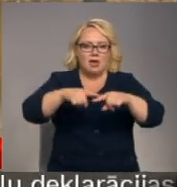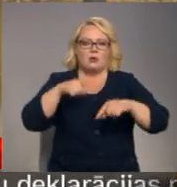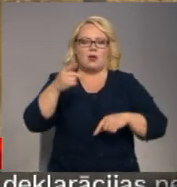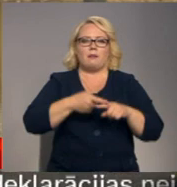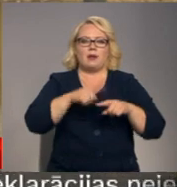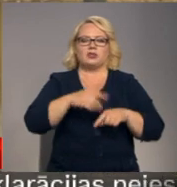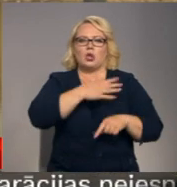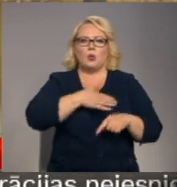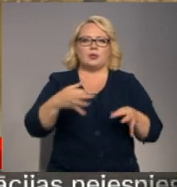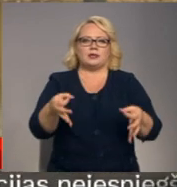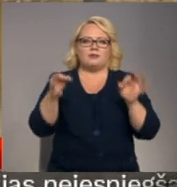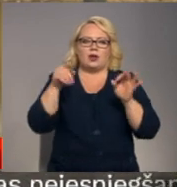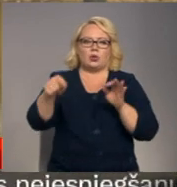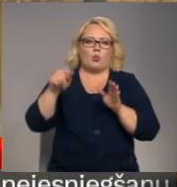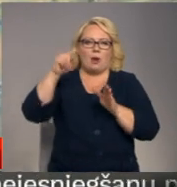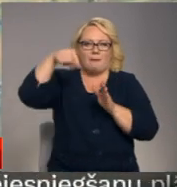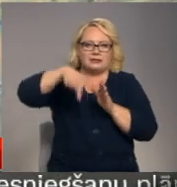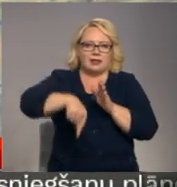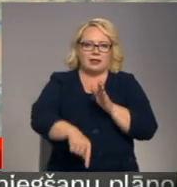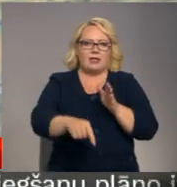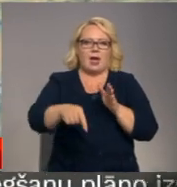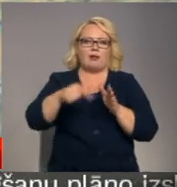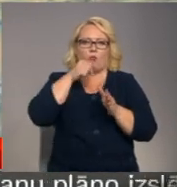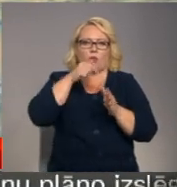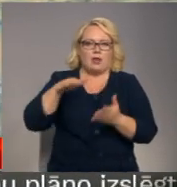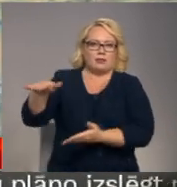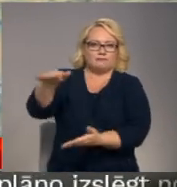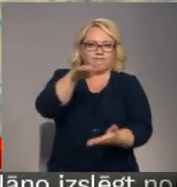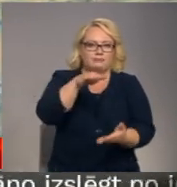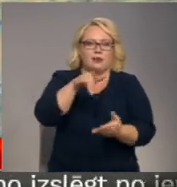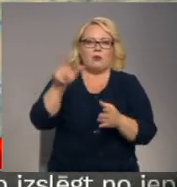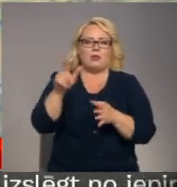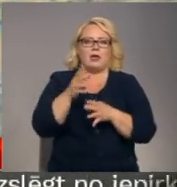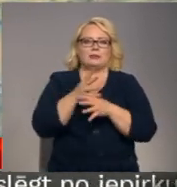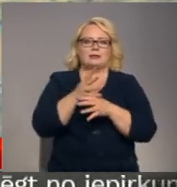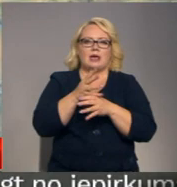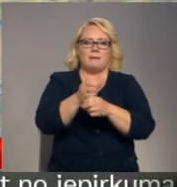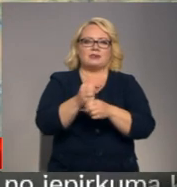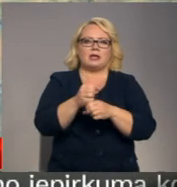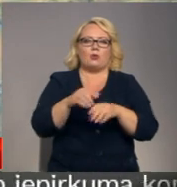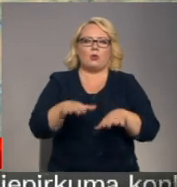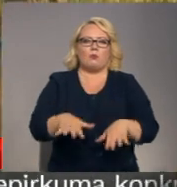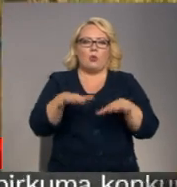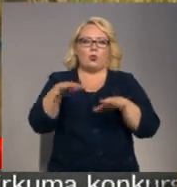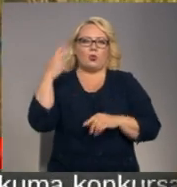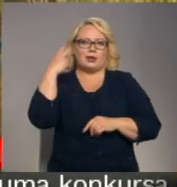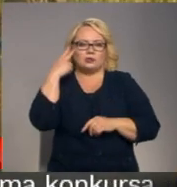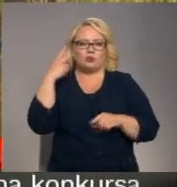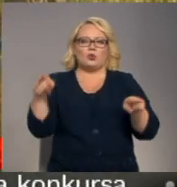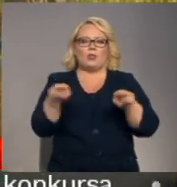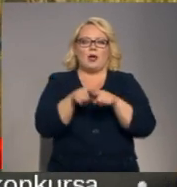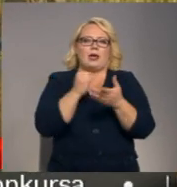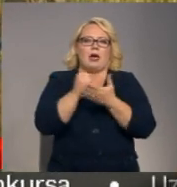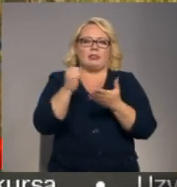padziļināt tilpumu vidusezerā, tādēļ jādi samazinot lūdu riskus un arī attīrīt